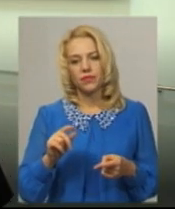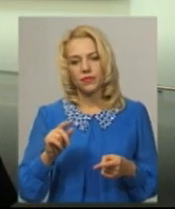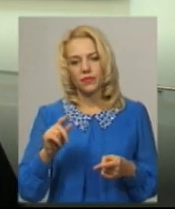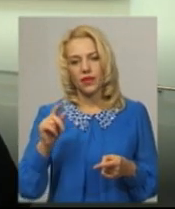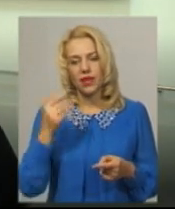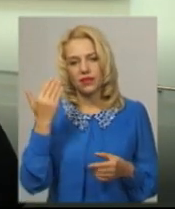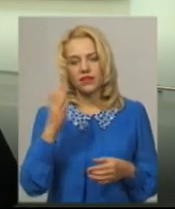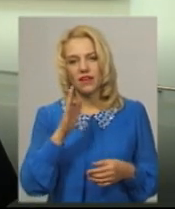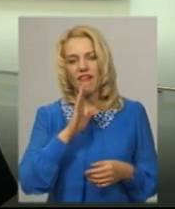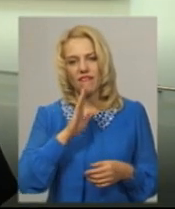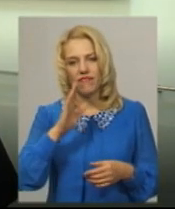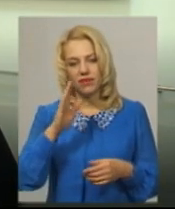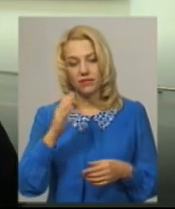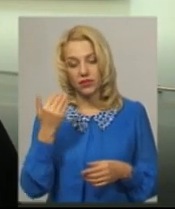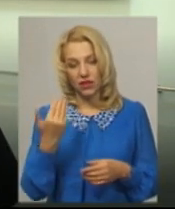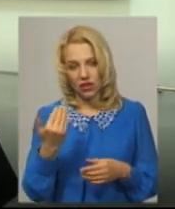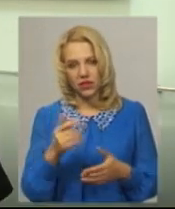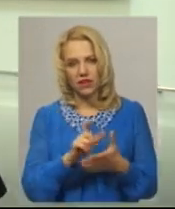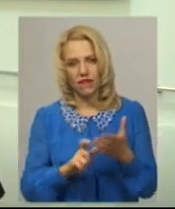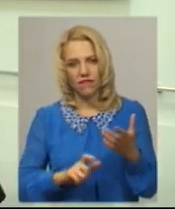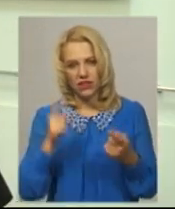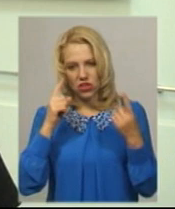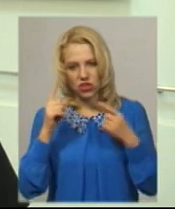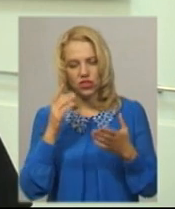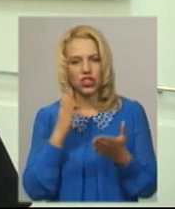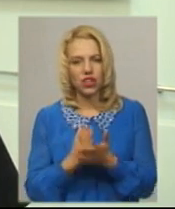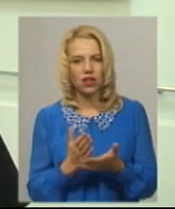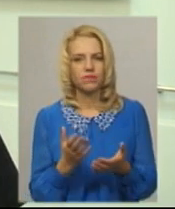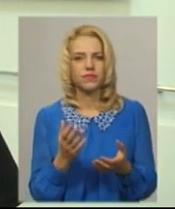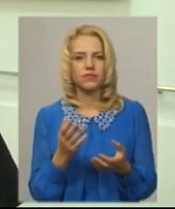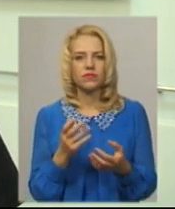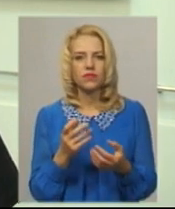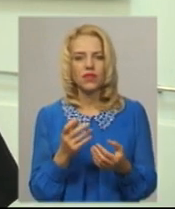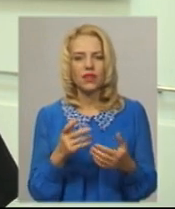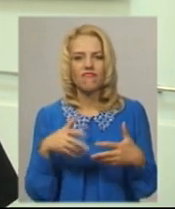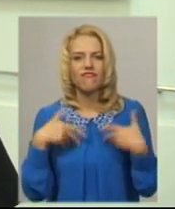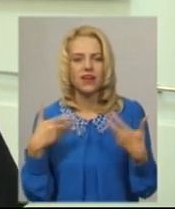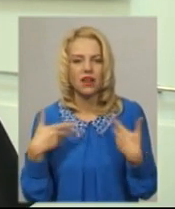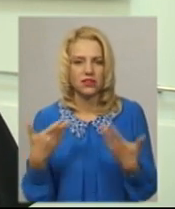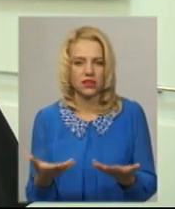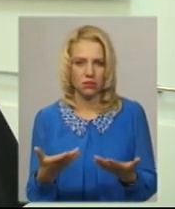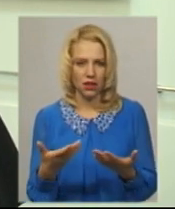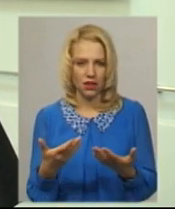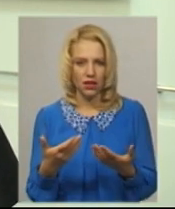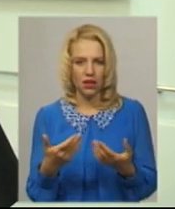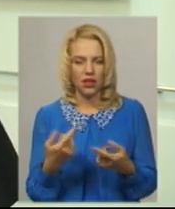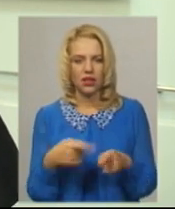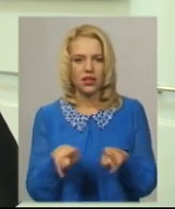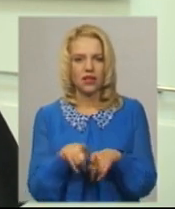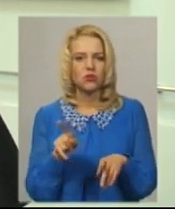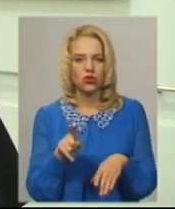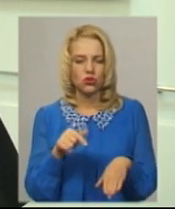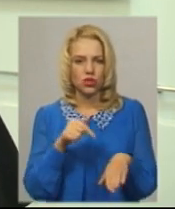жіночними, виразними, філософічними і такими, що зачіпають душу,